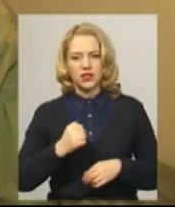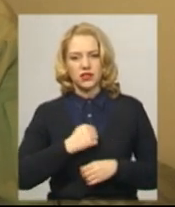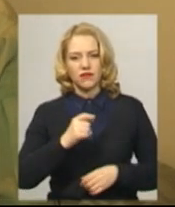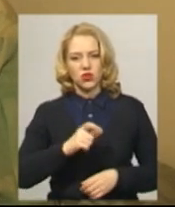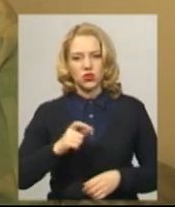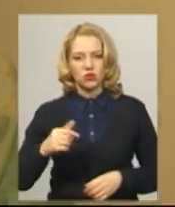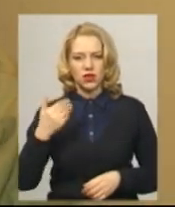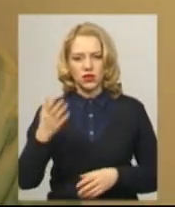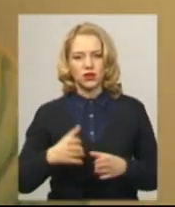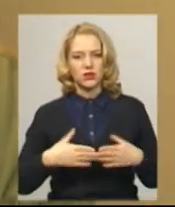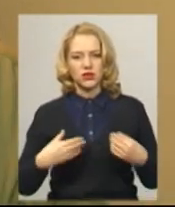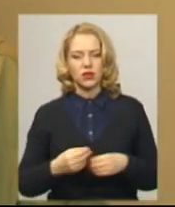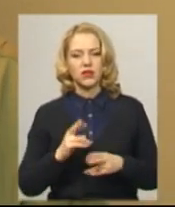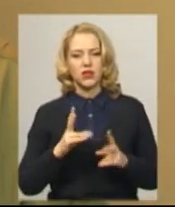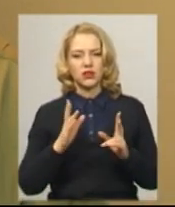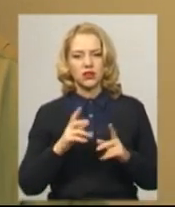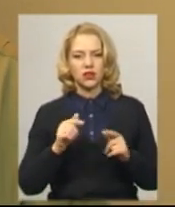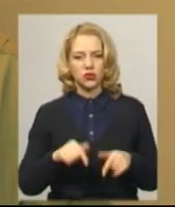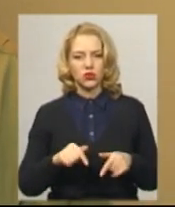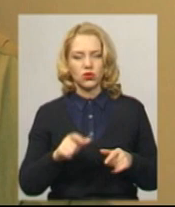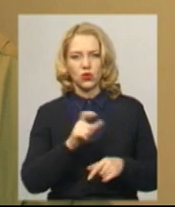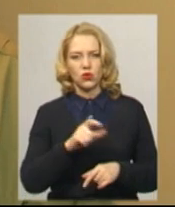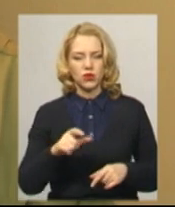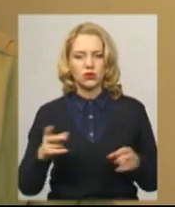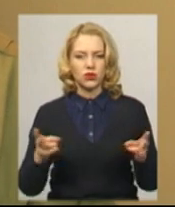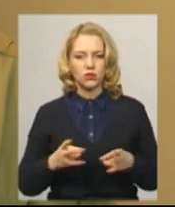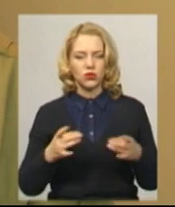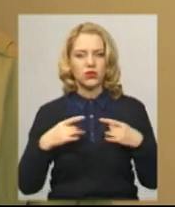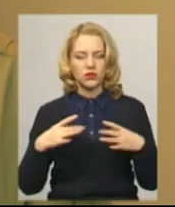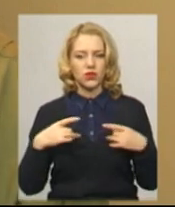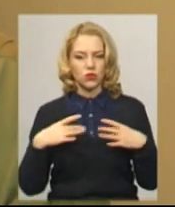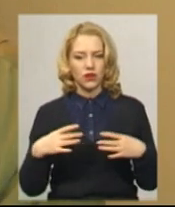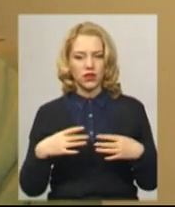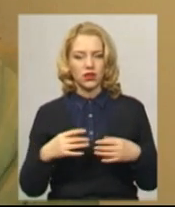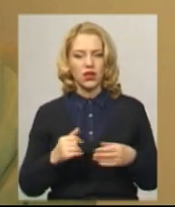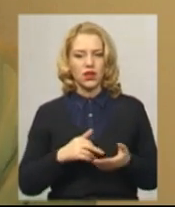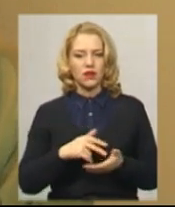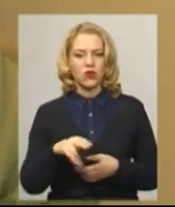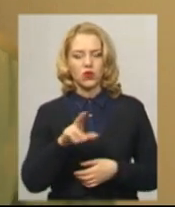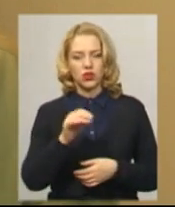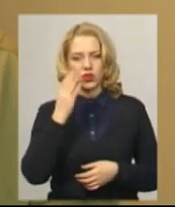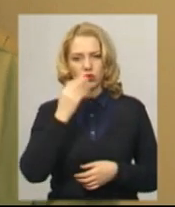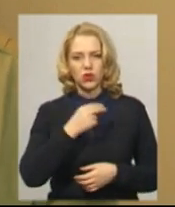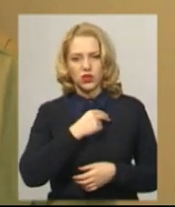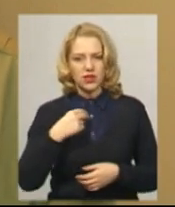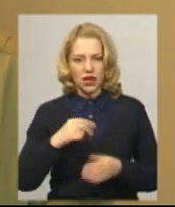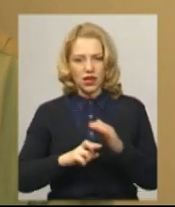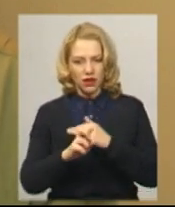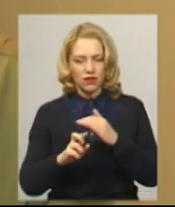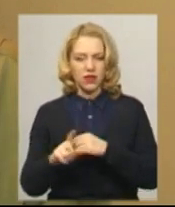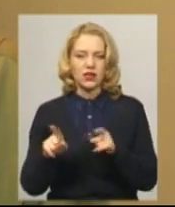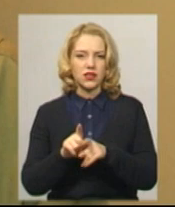з їхніми сім'ями. Як тут люди потребують святкувати і приходити до церкви, так само і люди там,